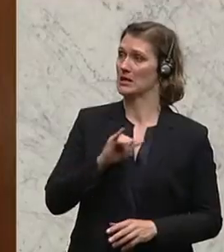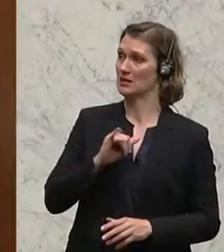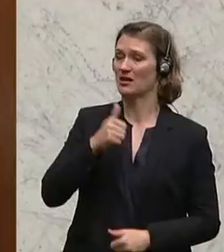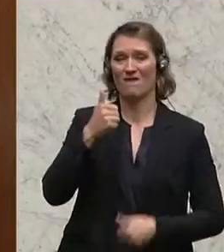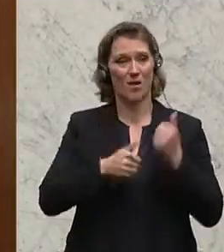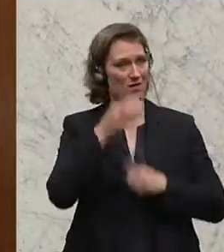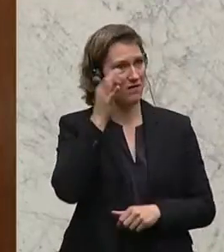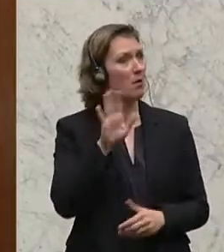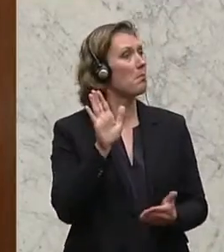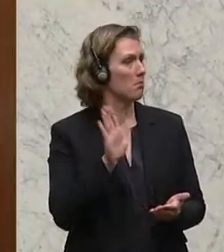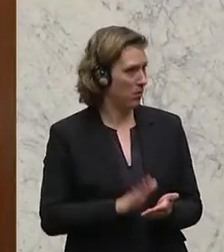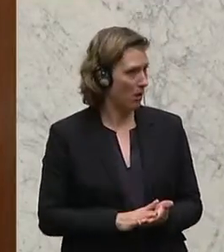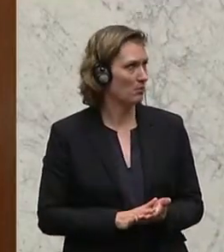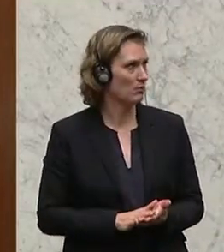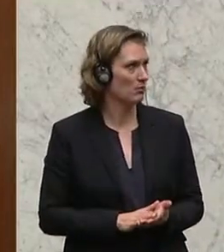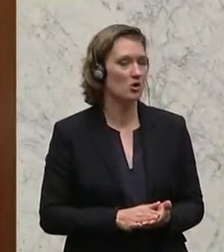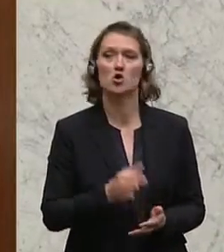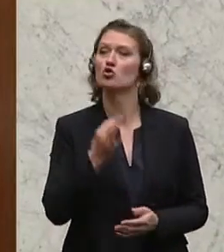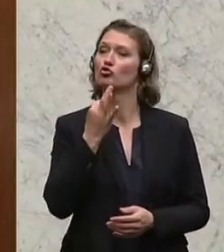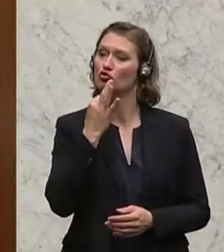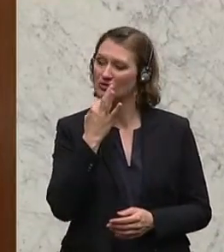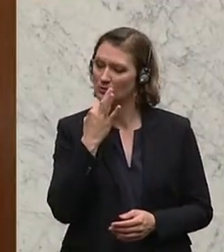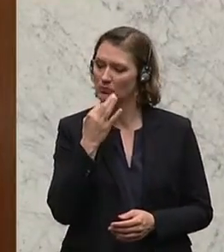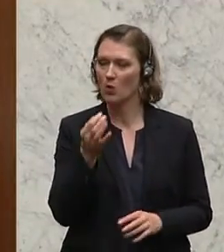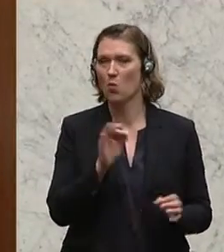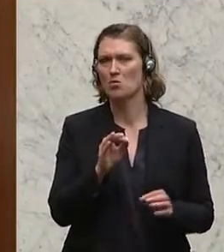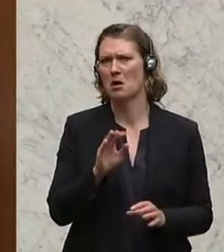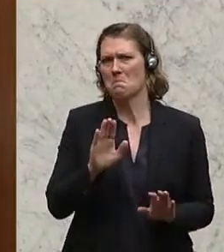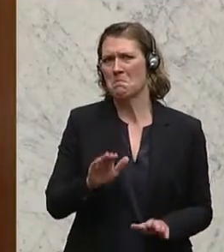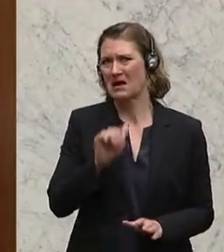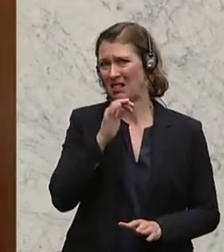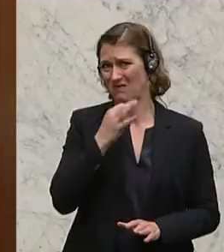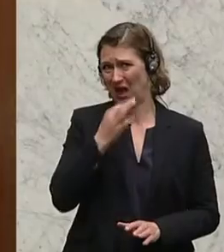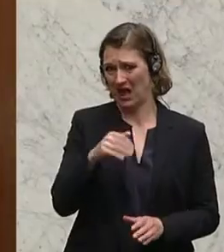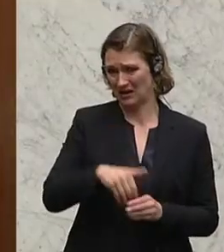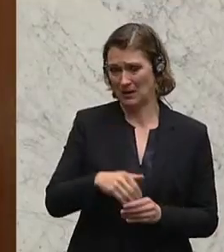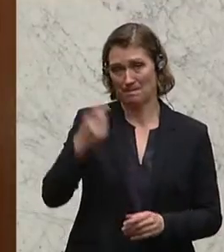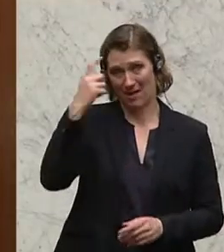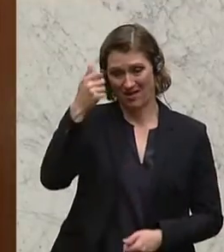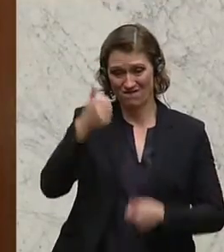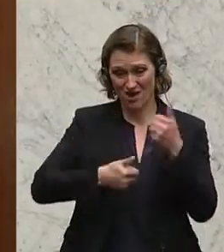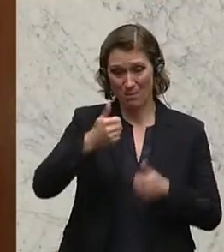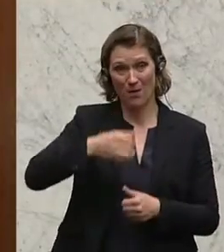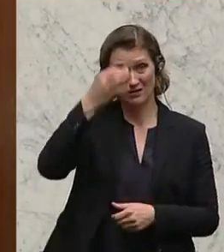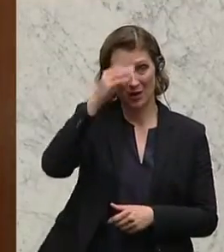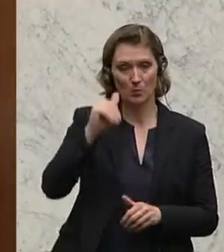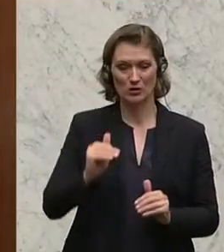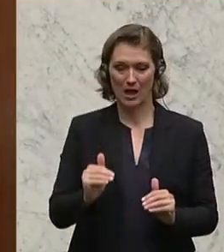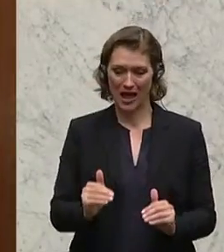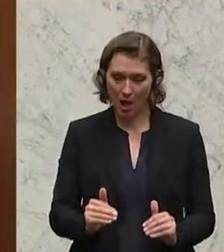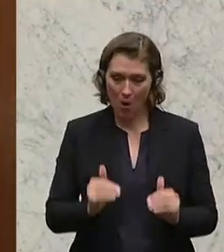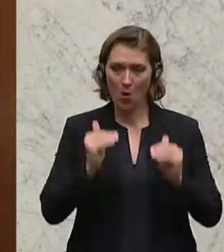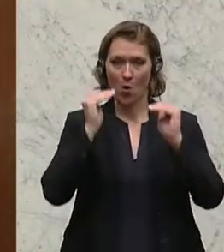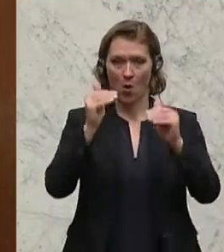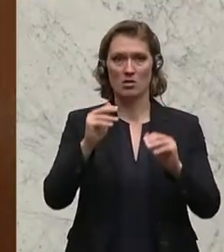wettbewerbsfähig ist. Was stimmt und was überhaupt keine Frage ist, ist, dass wir die Wettbewerbsfähigkeit erhöhen müssen,